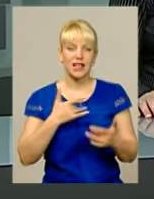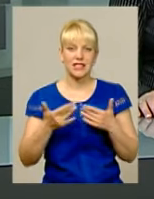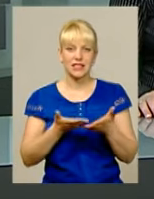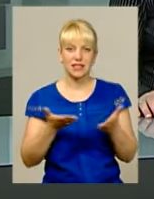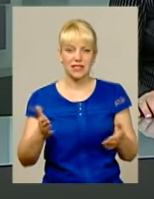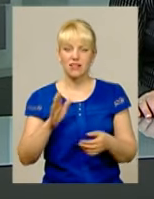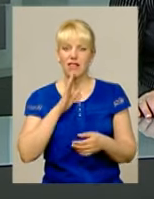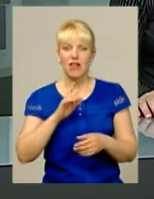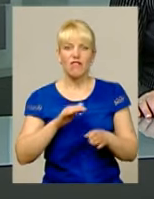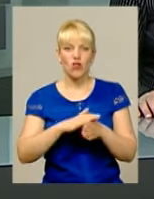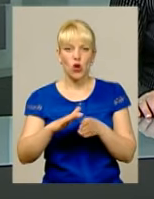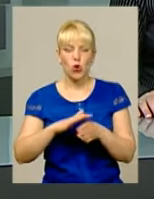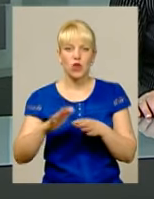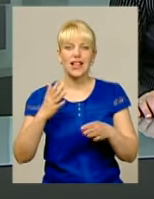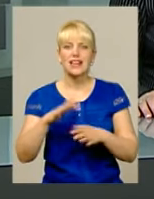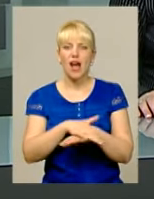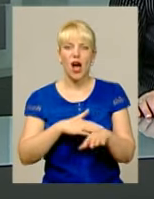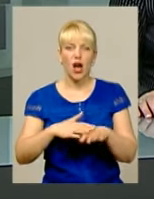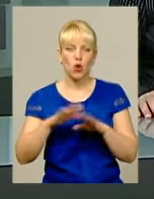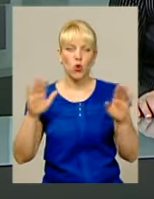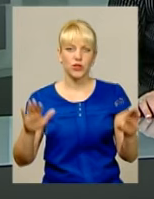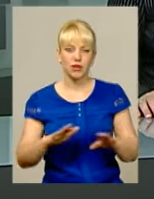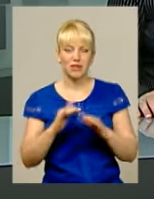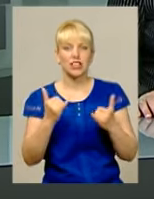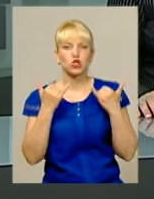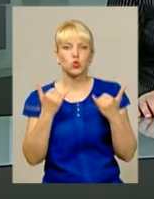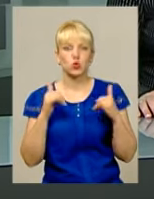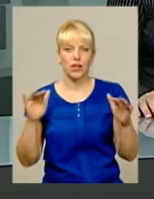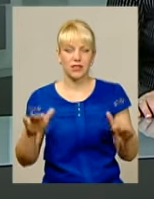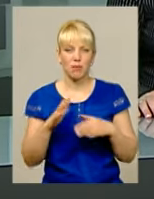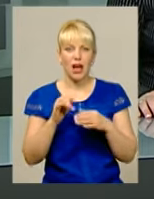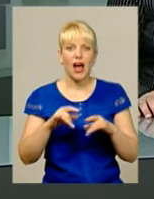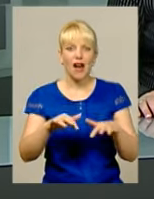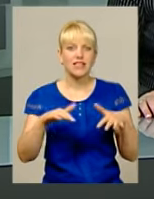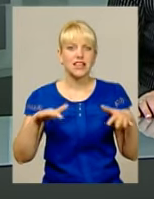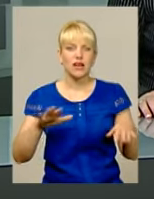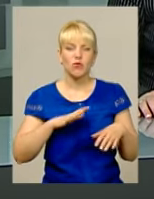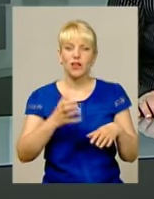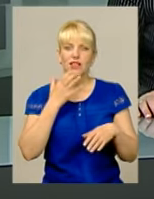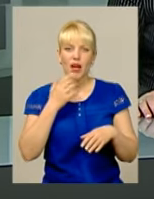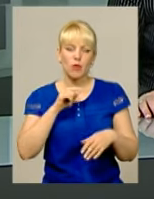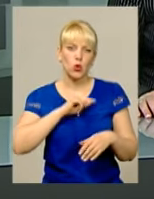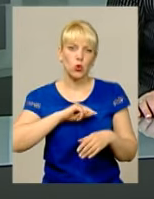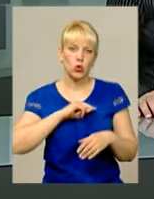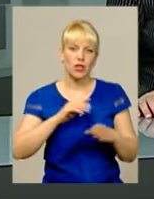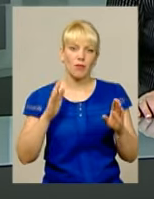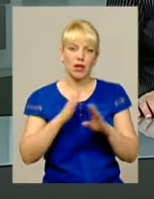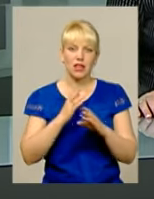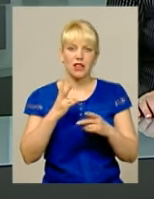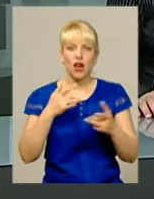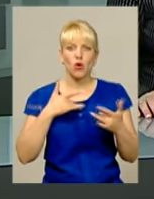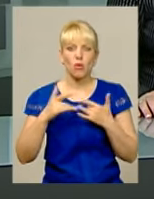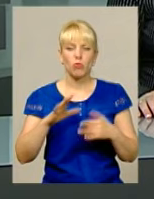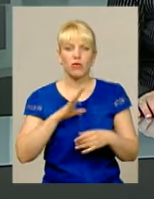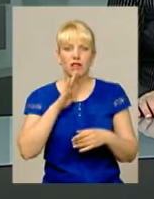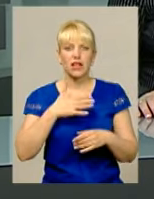виконувала народні пісні та твори сучасних українських композиторів А в залі панувала неймовірно тепла та душевна атмосфера На концерті